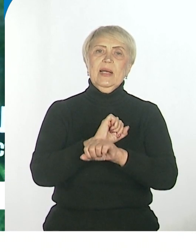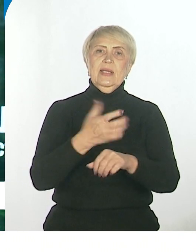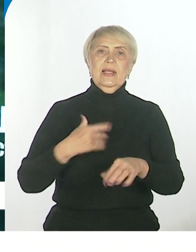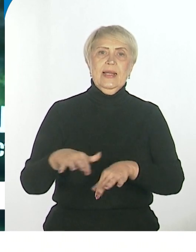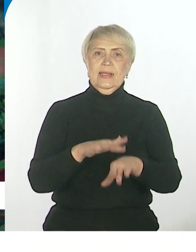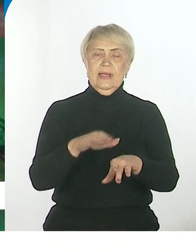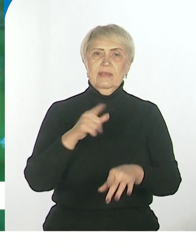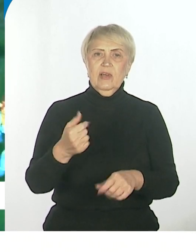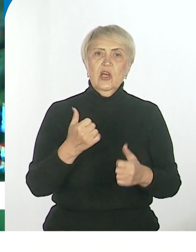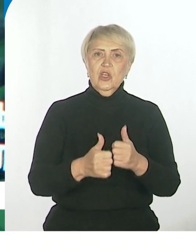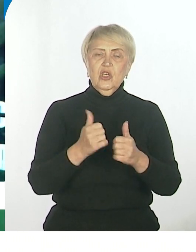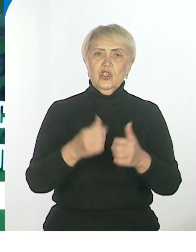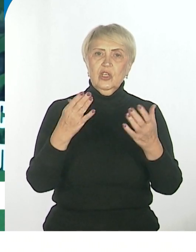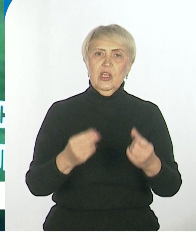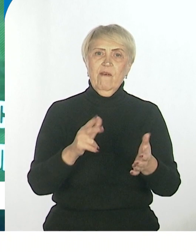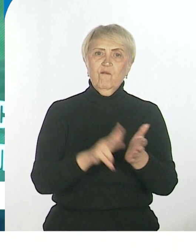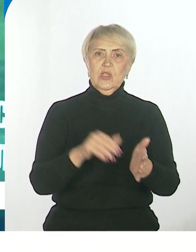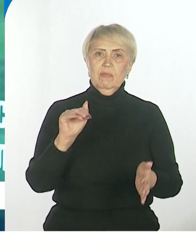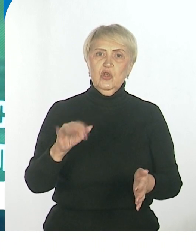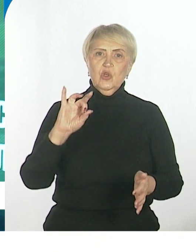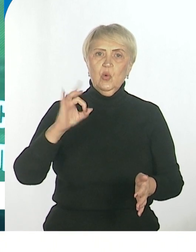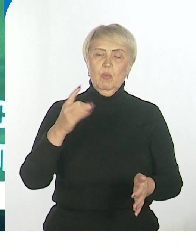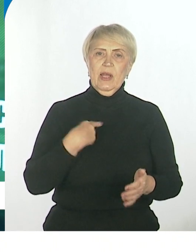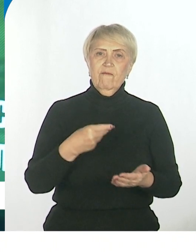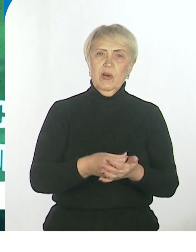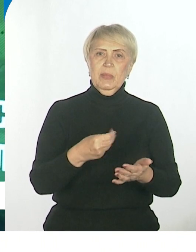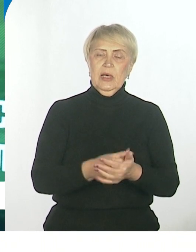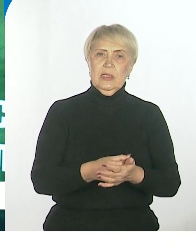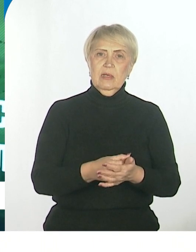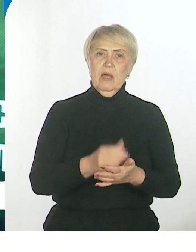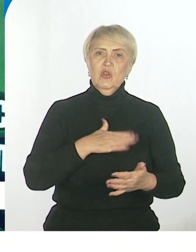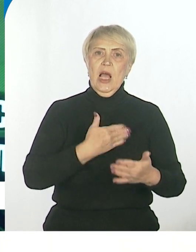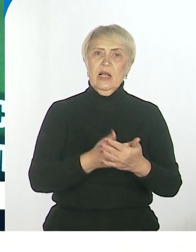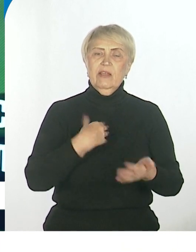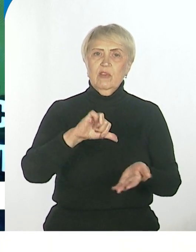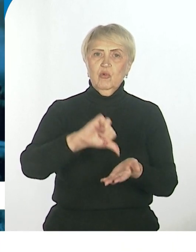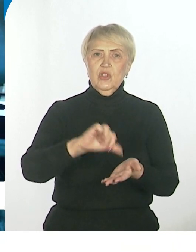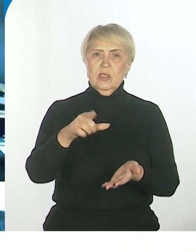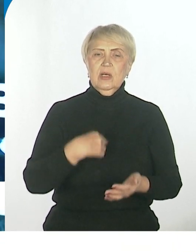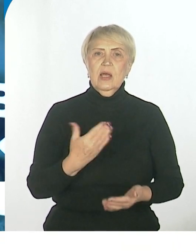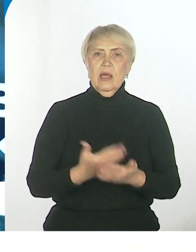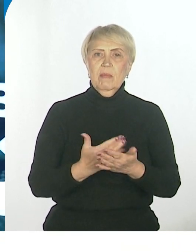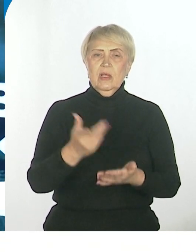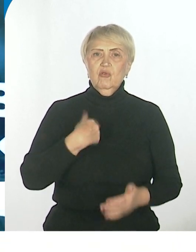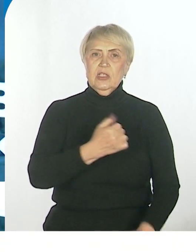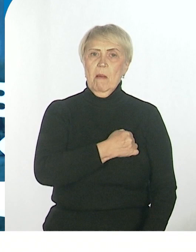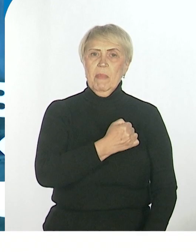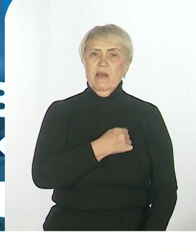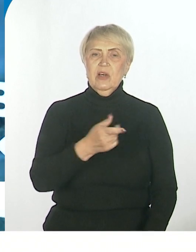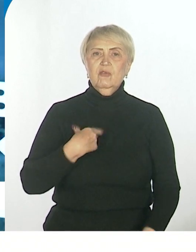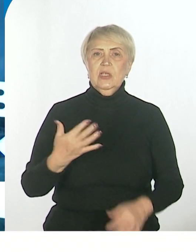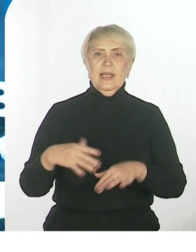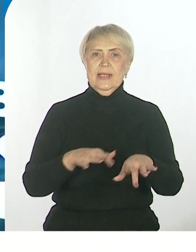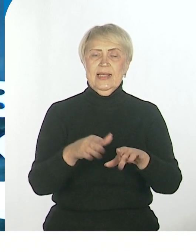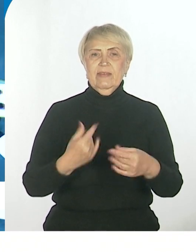ежедневно выплачивается 8 тысяч рублей. Вот это вот активным участникам именно боевых действий, да. Также